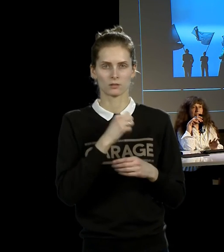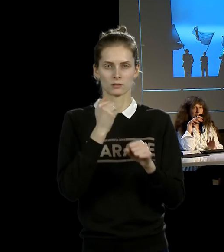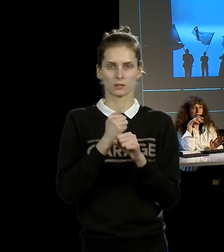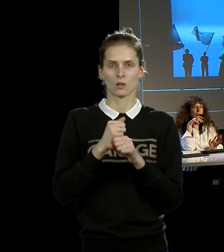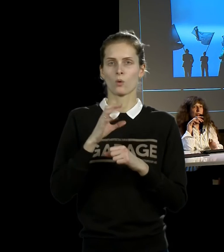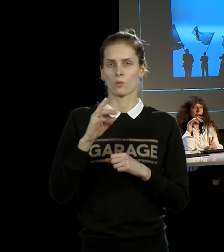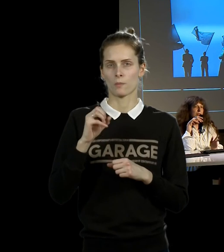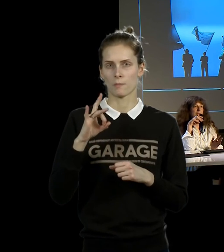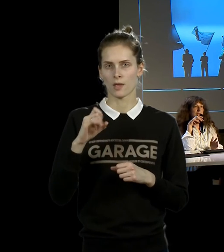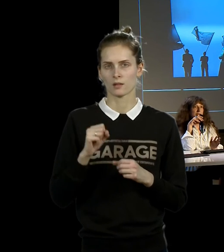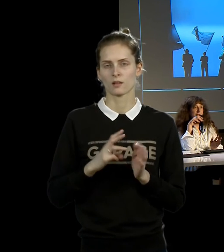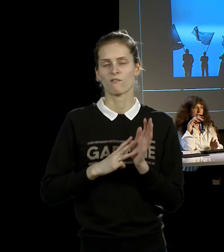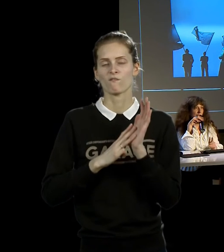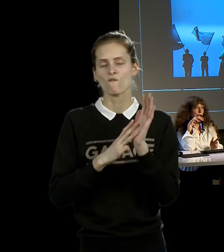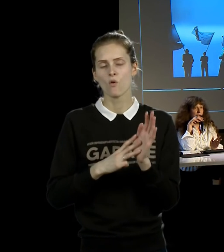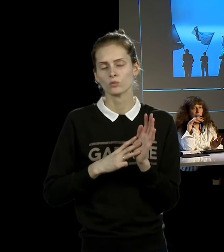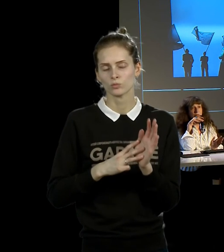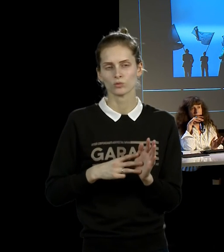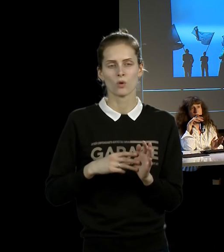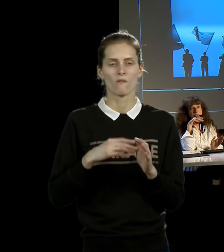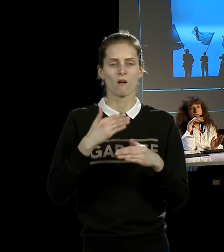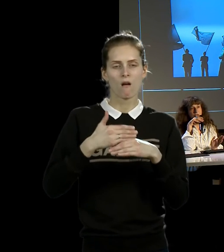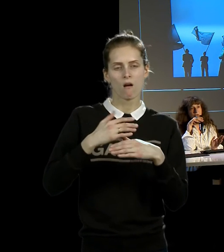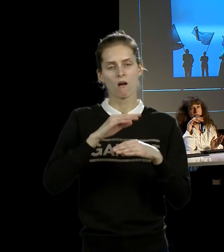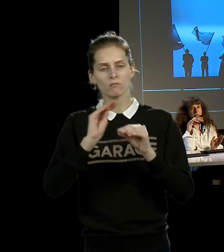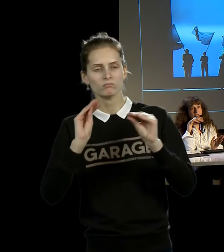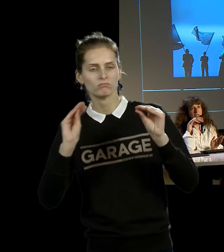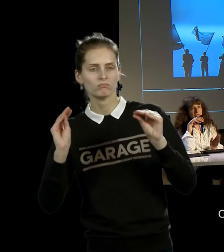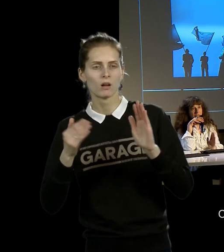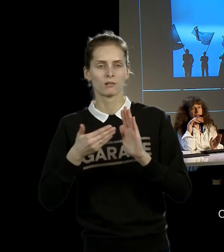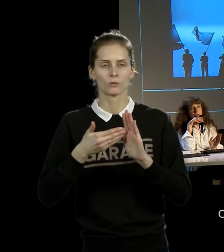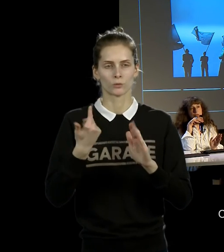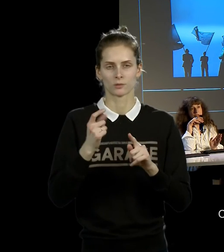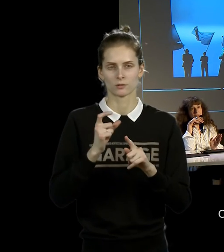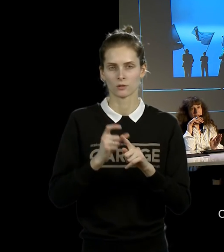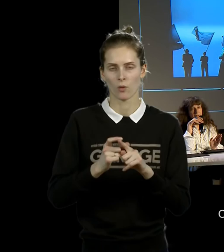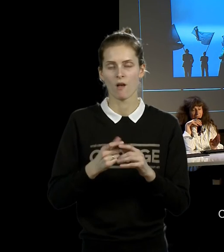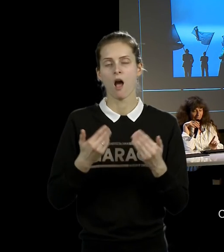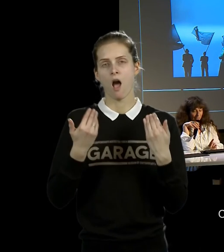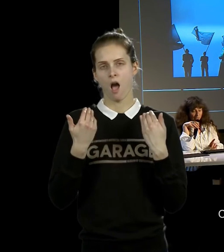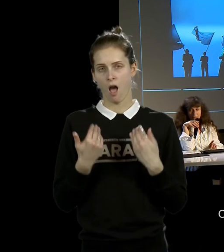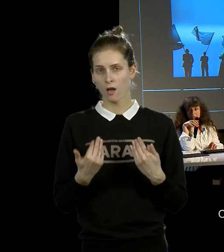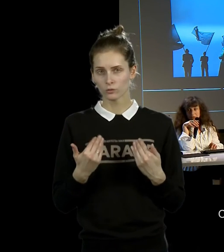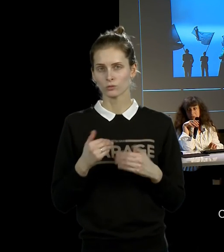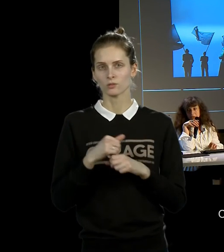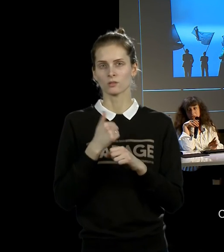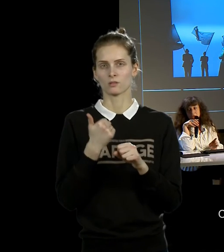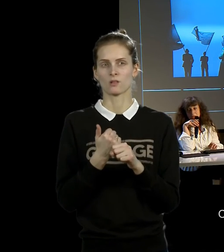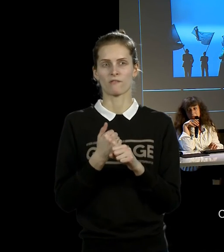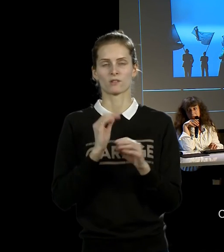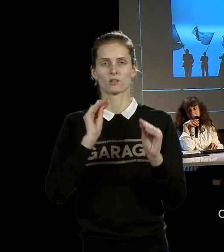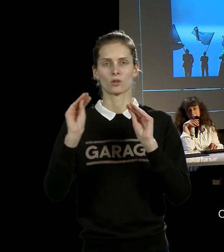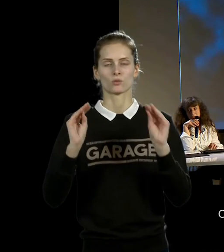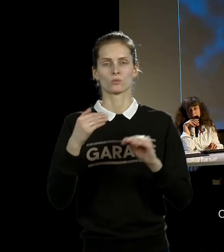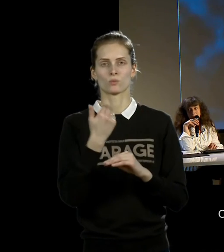спектакли без слов, там невероятно авангардные. Сейчас он в основном как-то оперный режиссер. Главное – опера мира. И он поставил